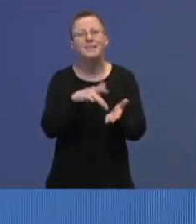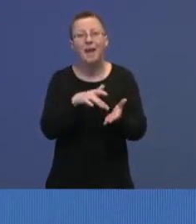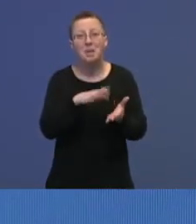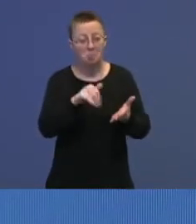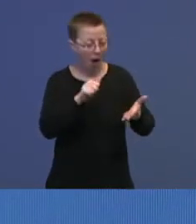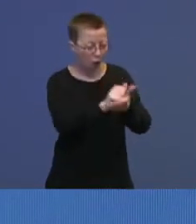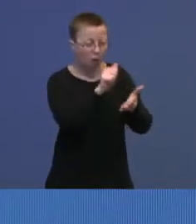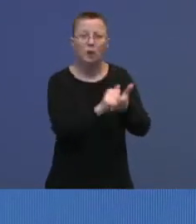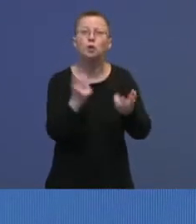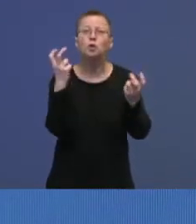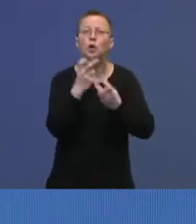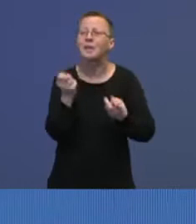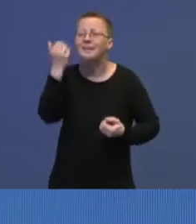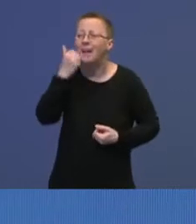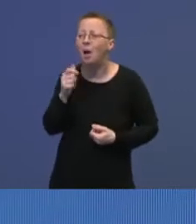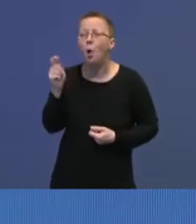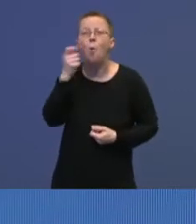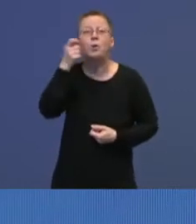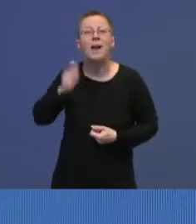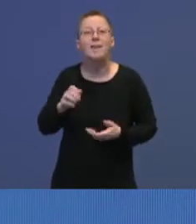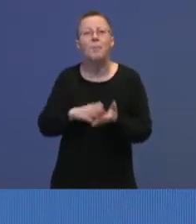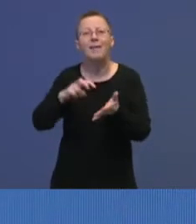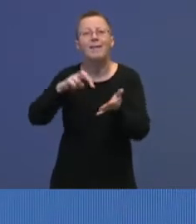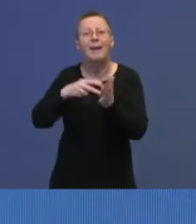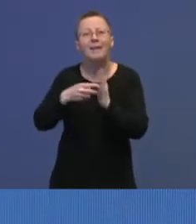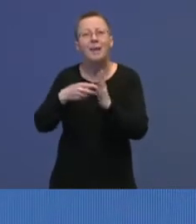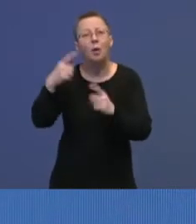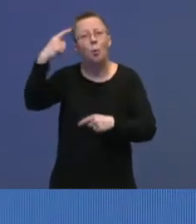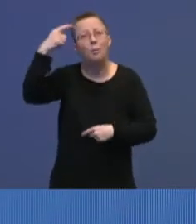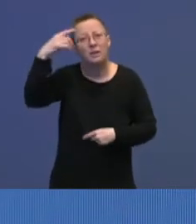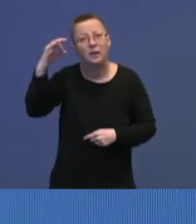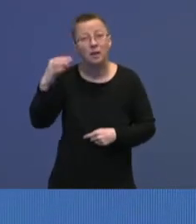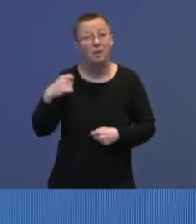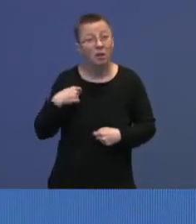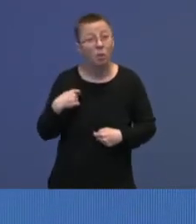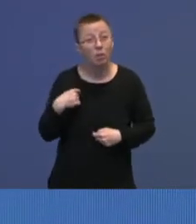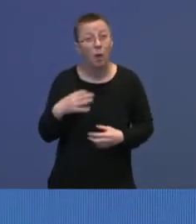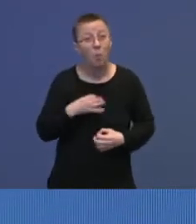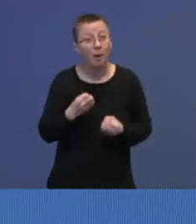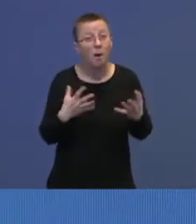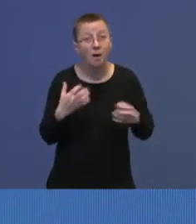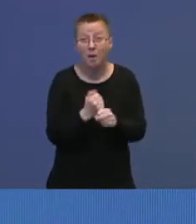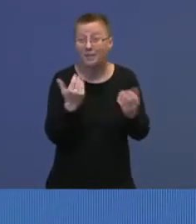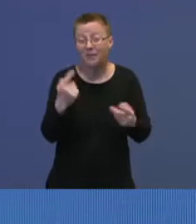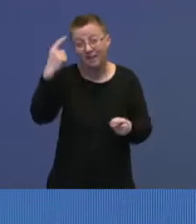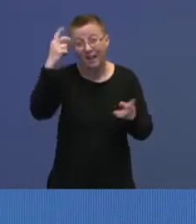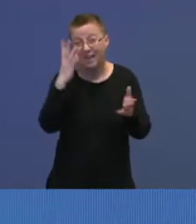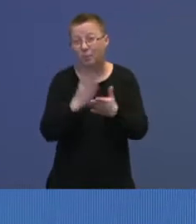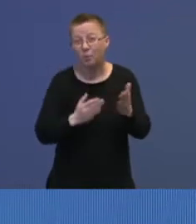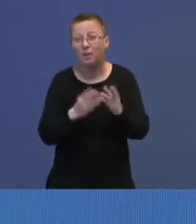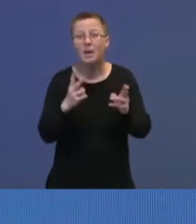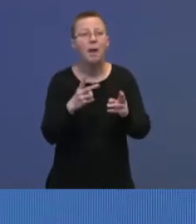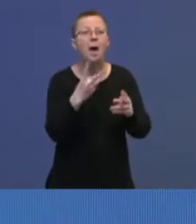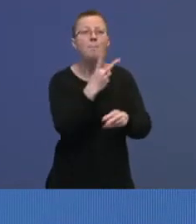der de søker etter ukrainere med tech-kompetanse. Og jeg håper at mange tenker på samme måten. Og det samme med parten i